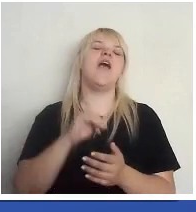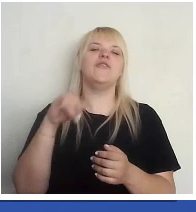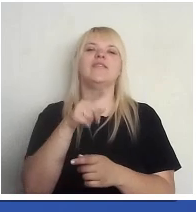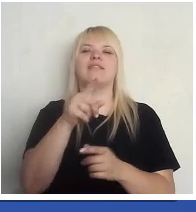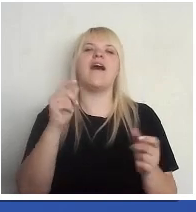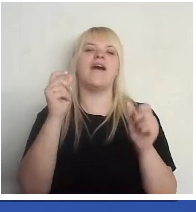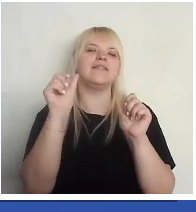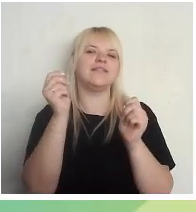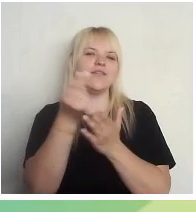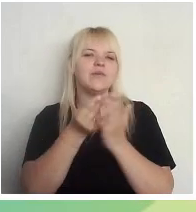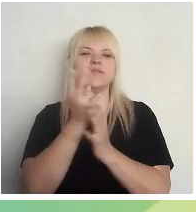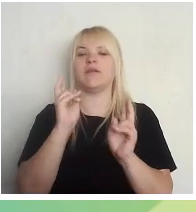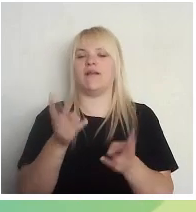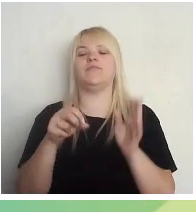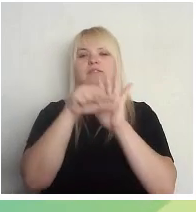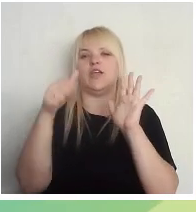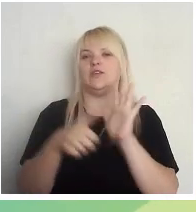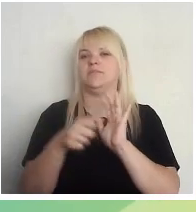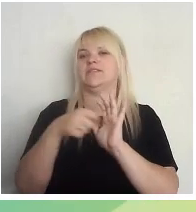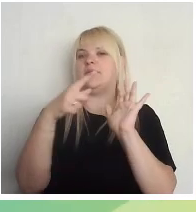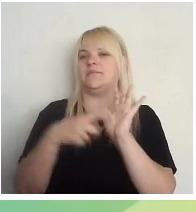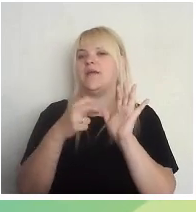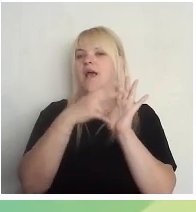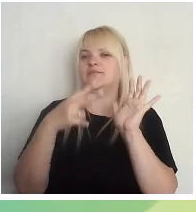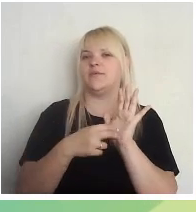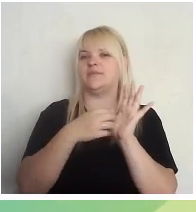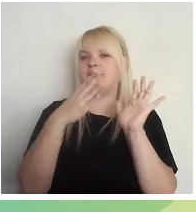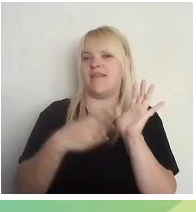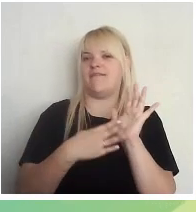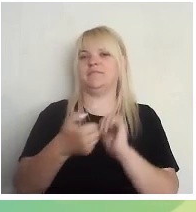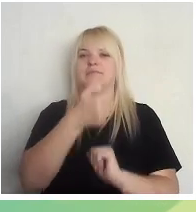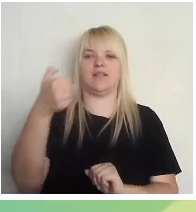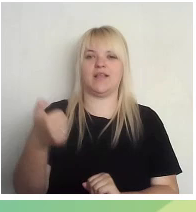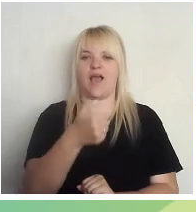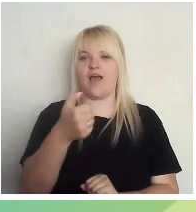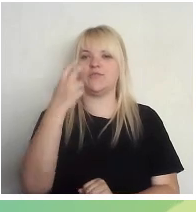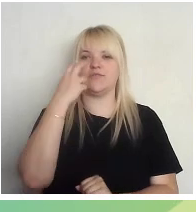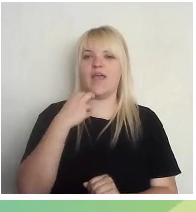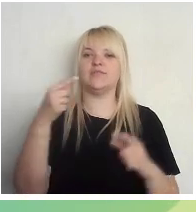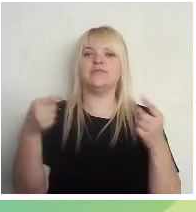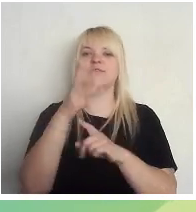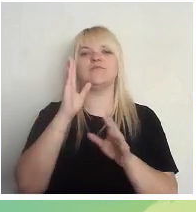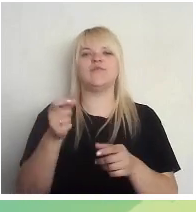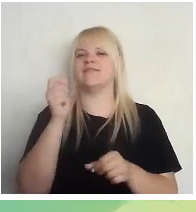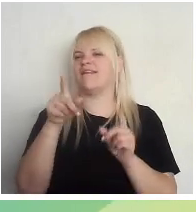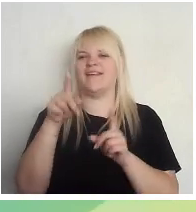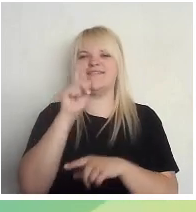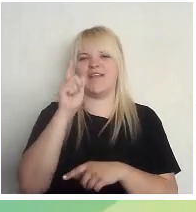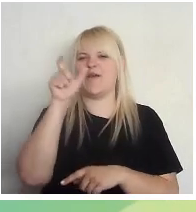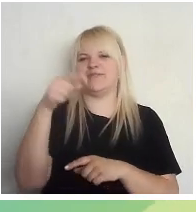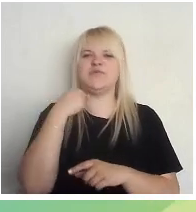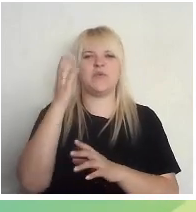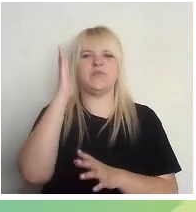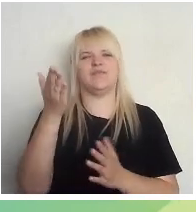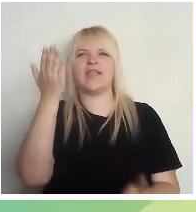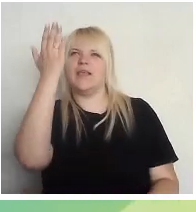ka 16, 17, 18, 19 gados tas būs baigi rāts jaunietis, kurš nobalsos ļoti izsvērti un